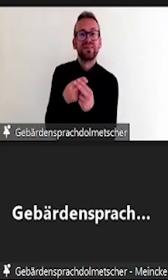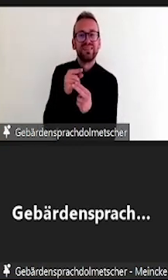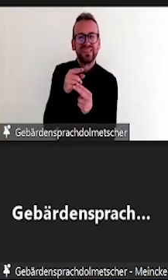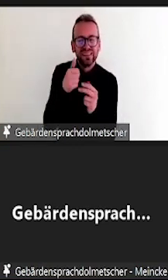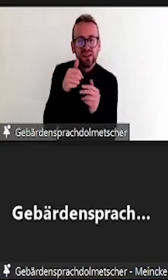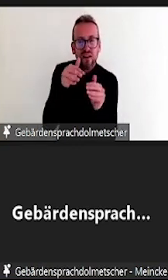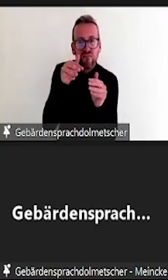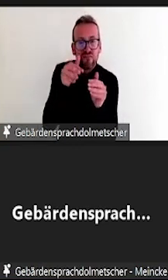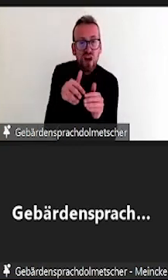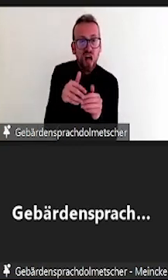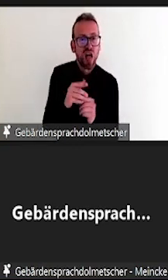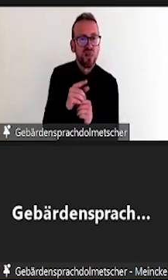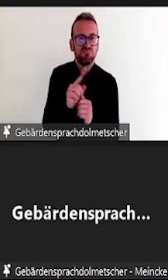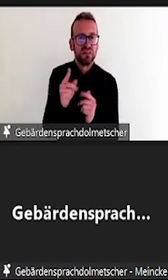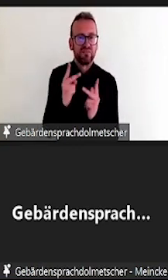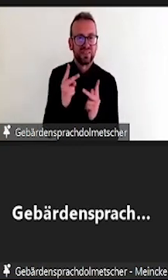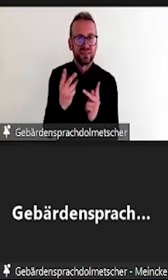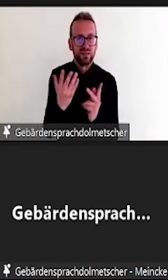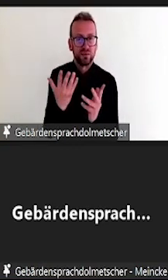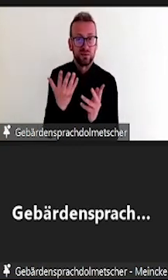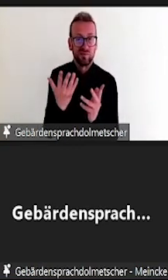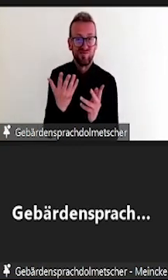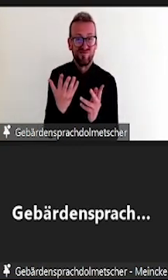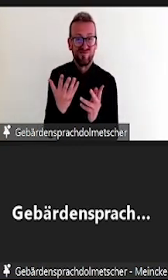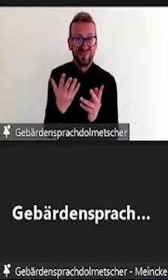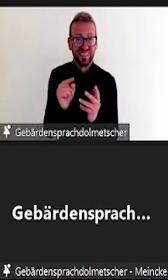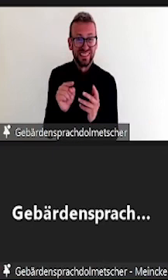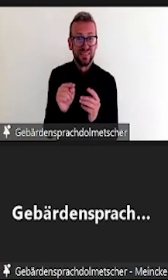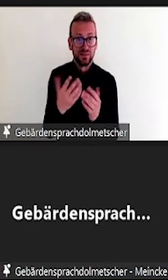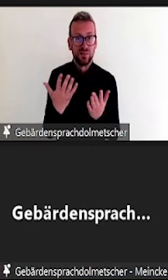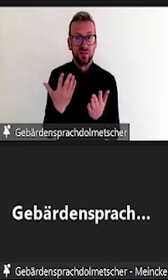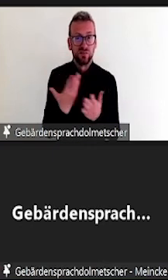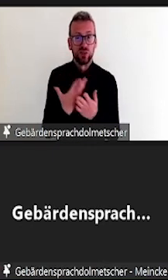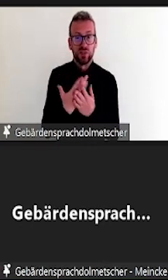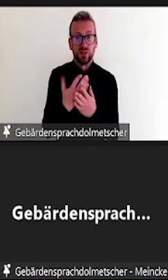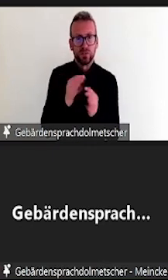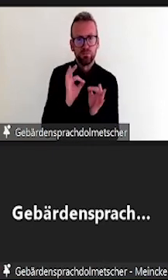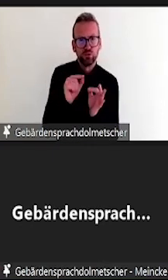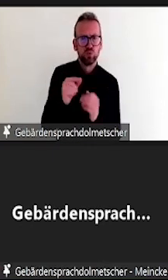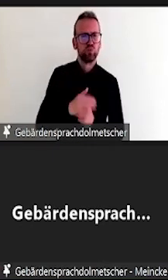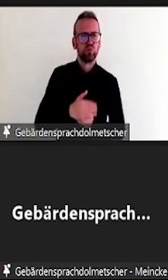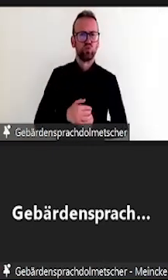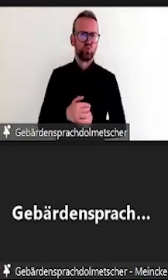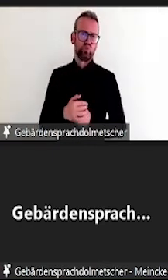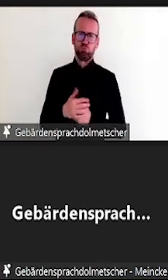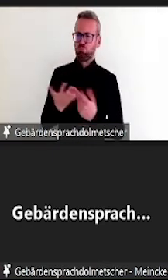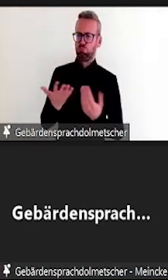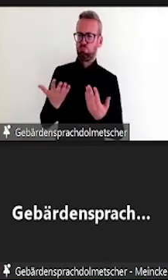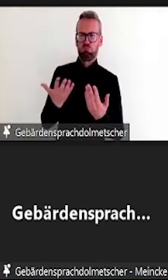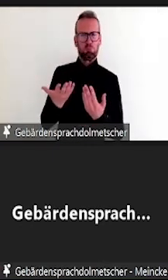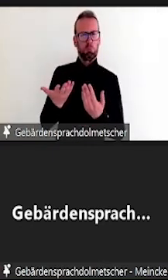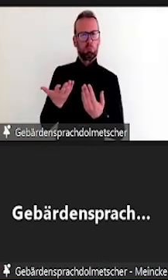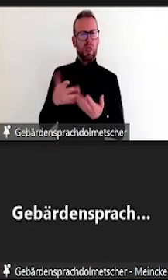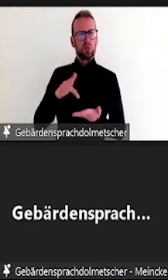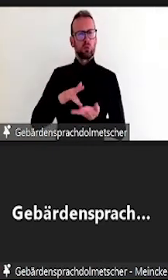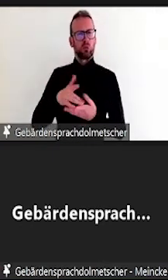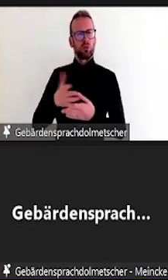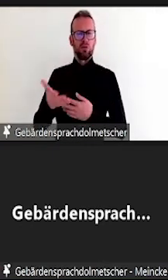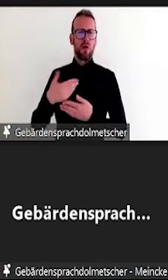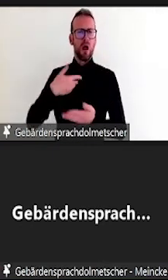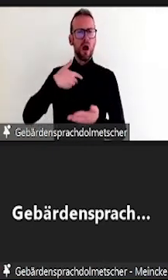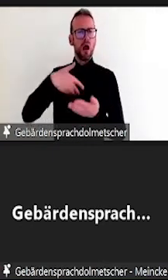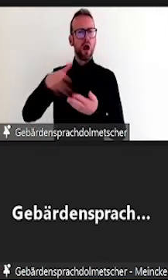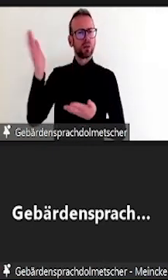ist wichtig, auch immer noch mal genau zu gucken, ist im jeweiligen Fall eigentlich eine Pausenregelung oder eine Zeitverlängerung